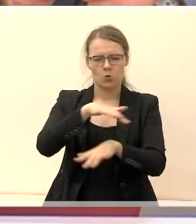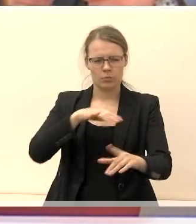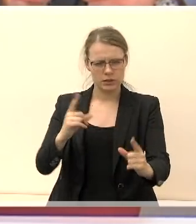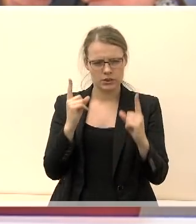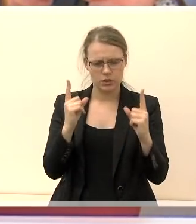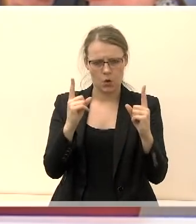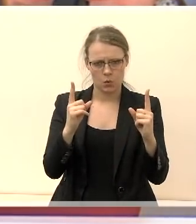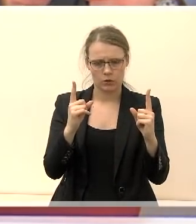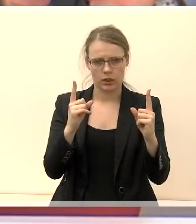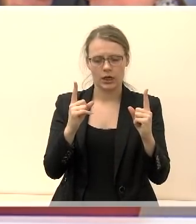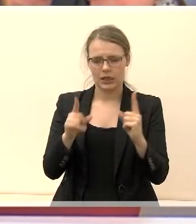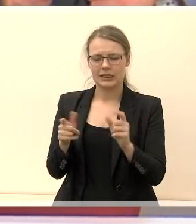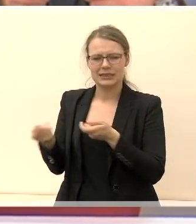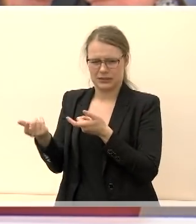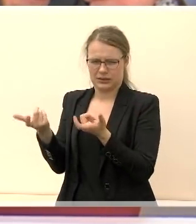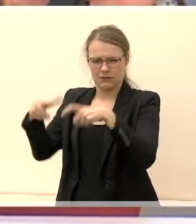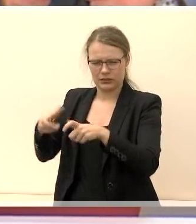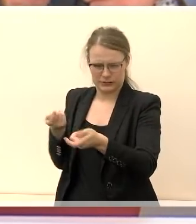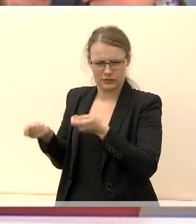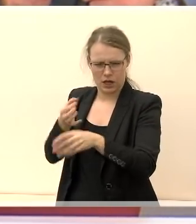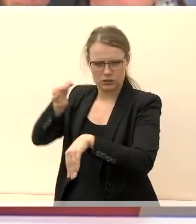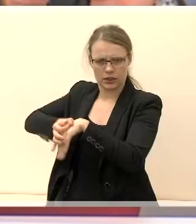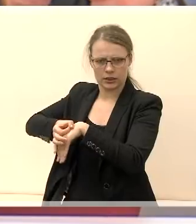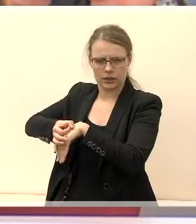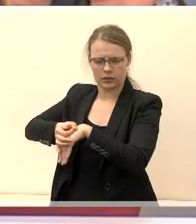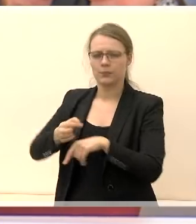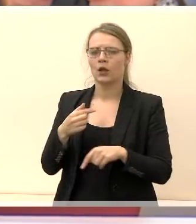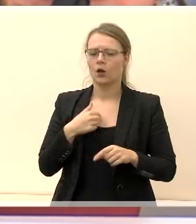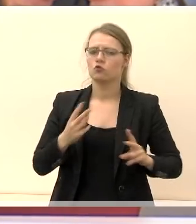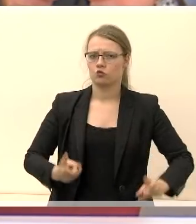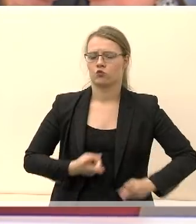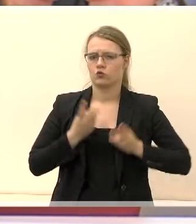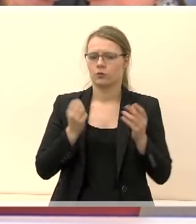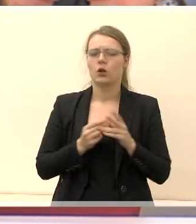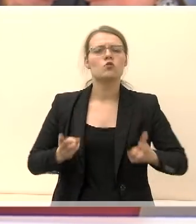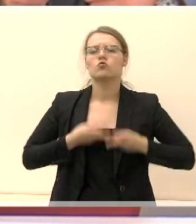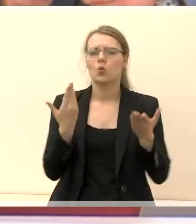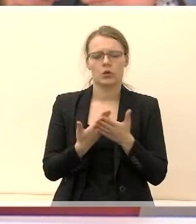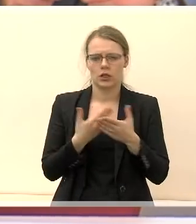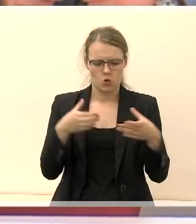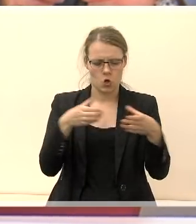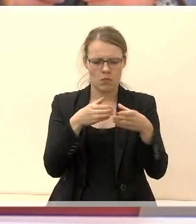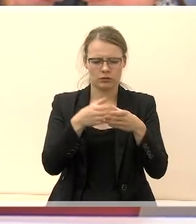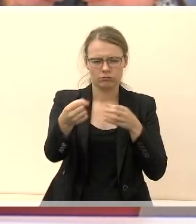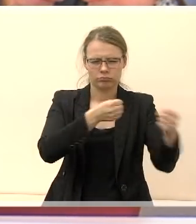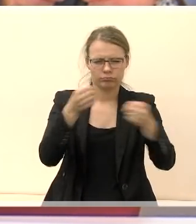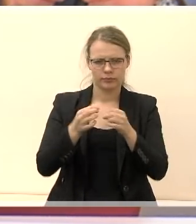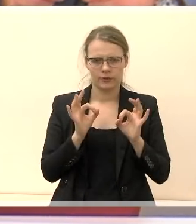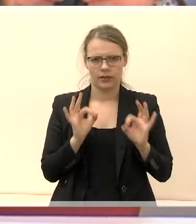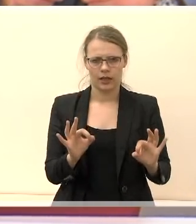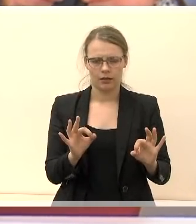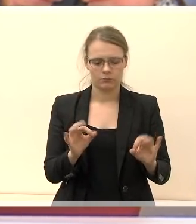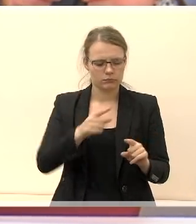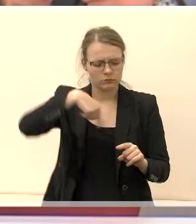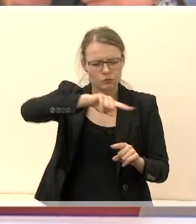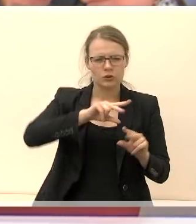ir atsakingą savivaldą. Džiaugiuosi, kad pavyko suformuoti puikią komandą, kurioje yra